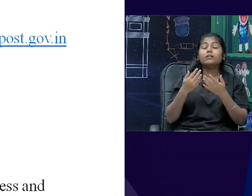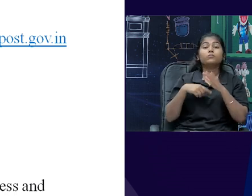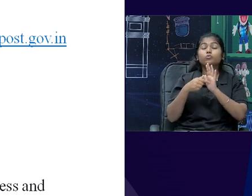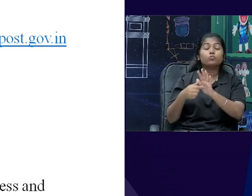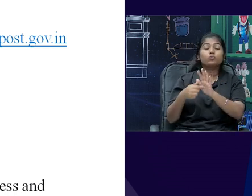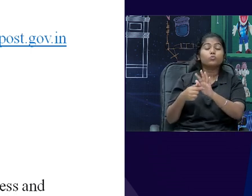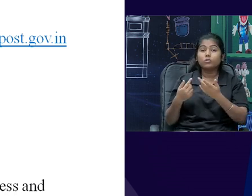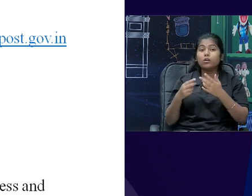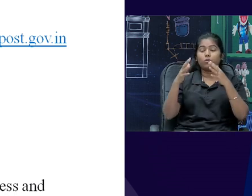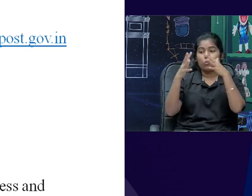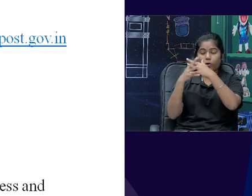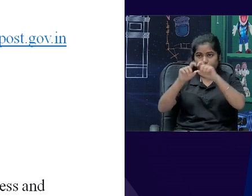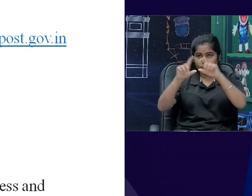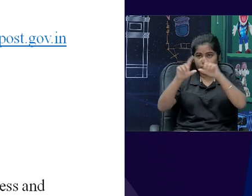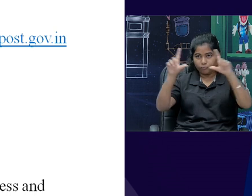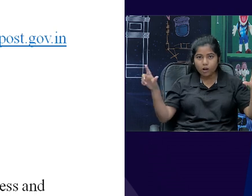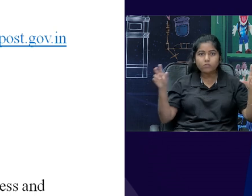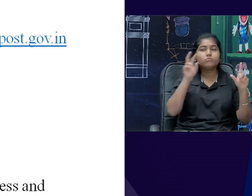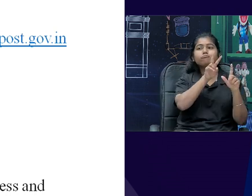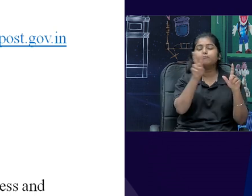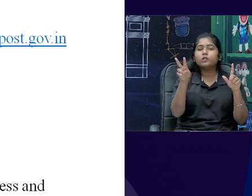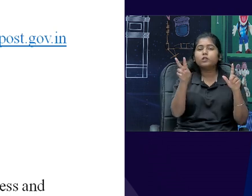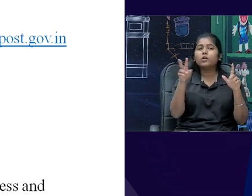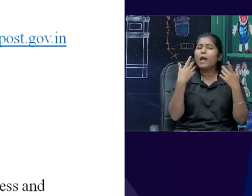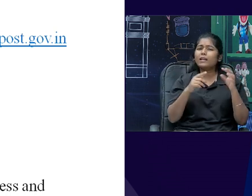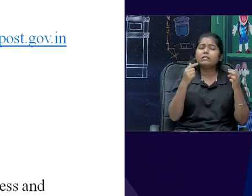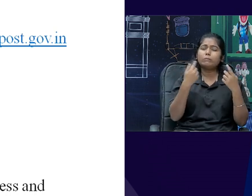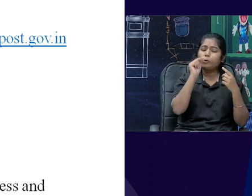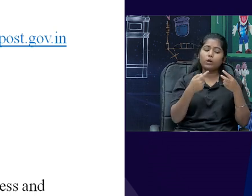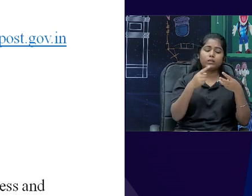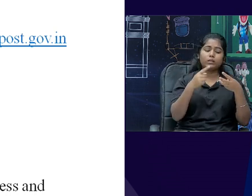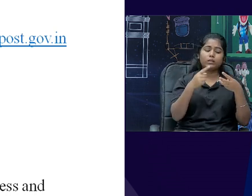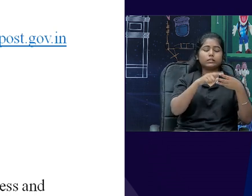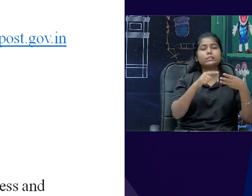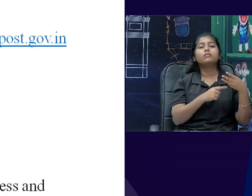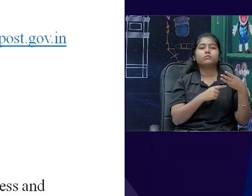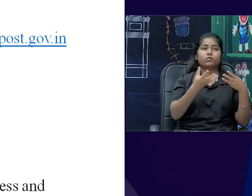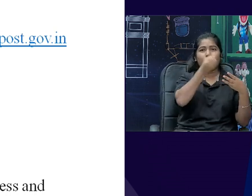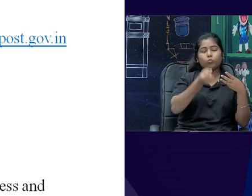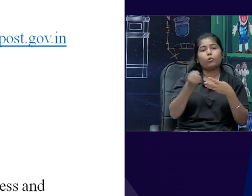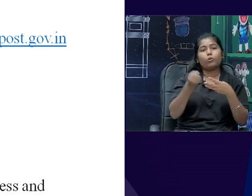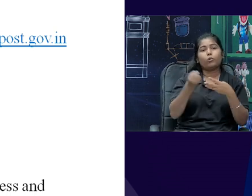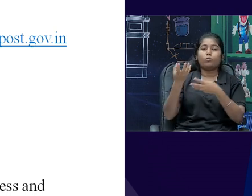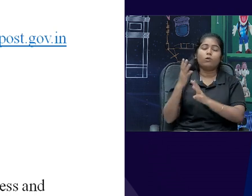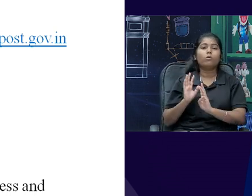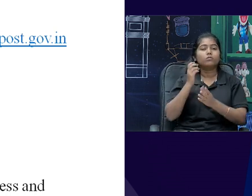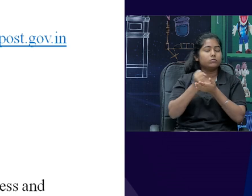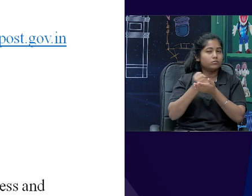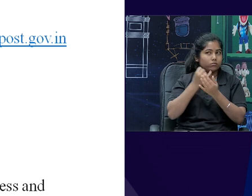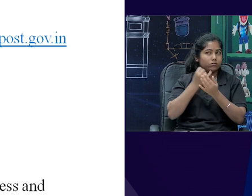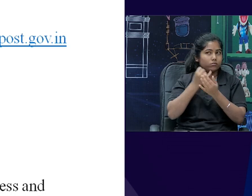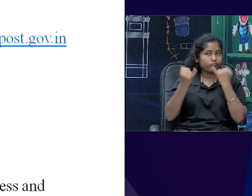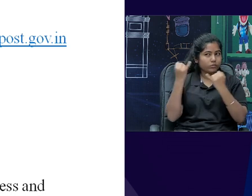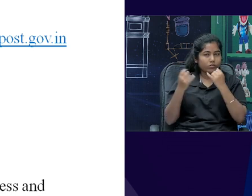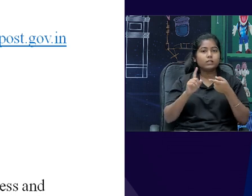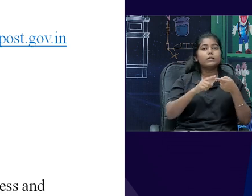and find out about three things तो बच्चे को हमने एक objective के साथ भेजा आप पता करेंगे business post, e